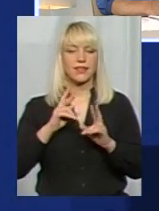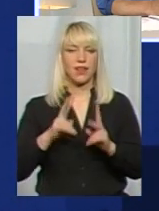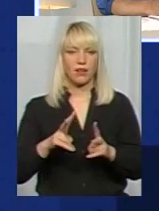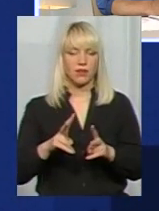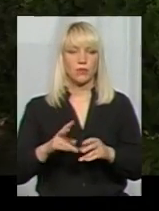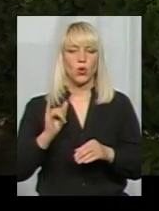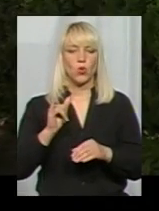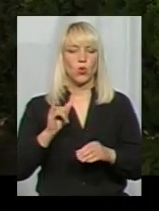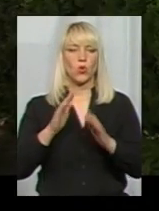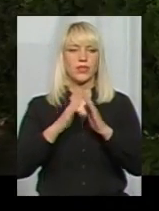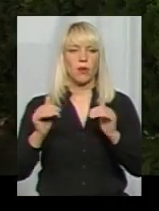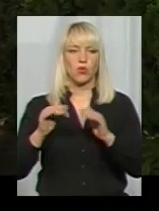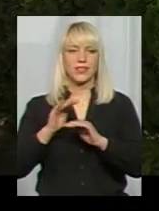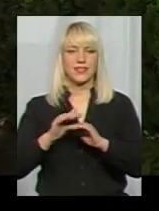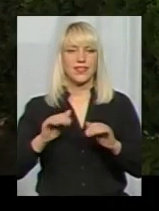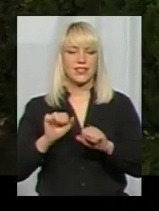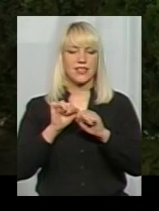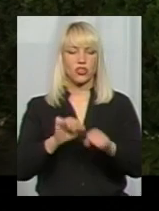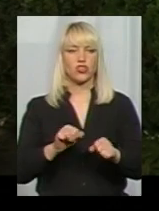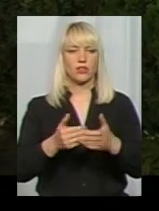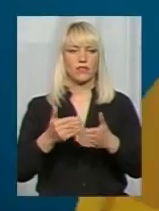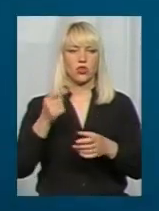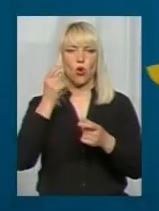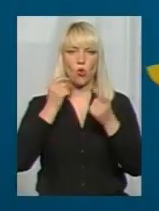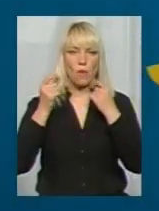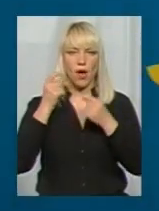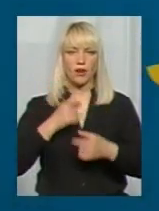в таборах дітей захищають від комах.